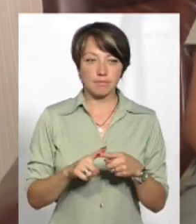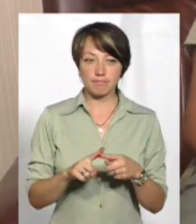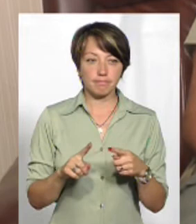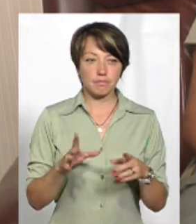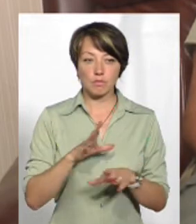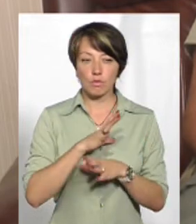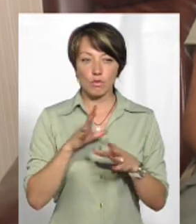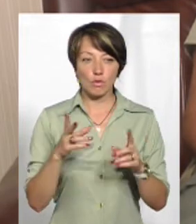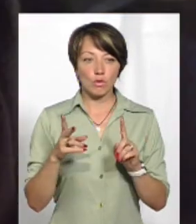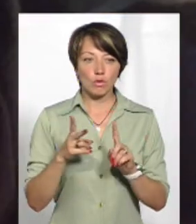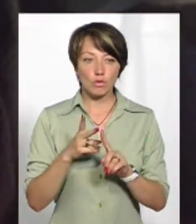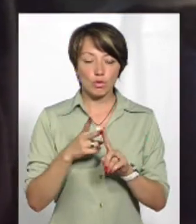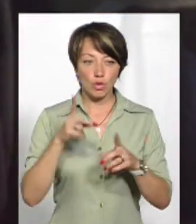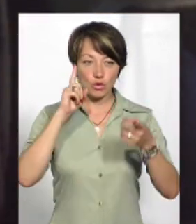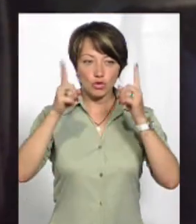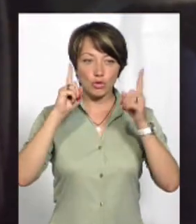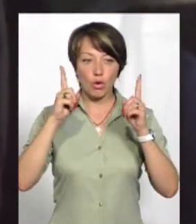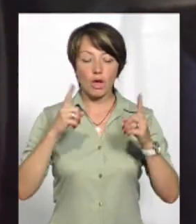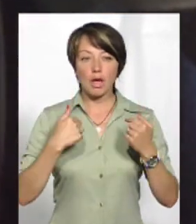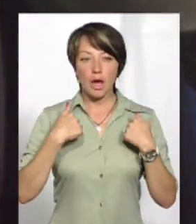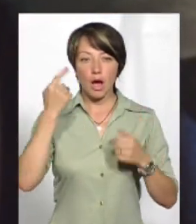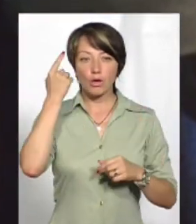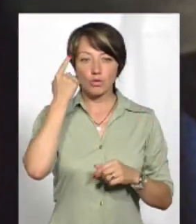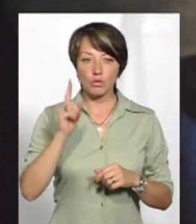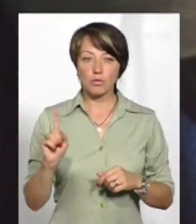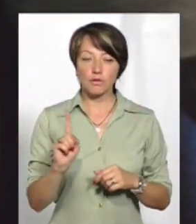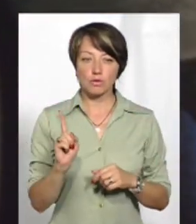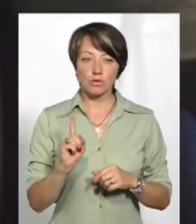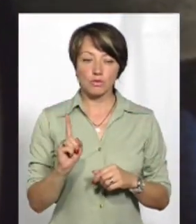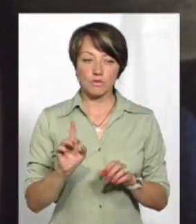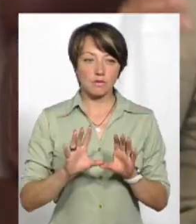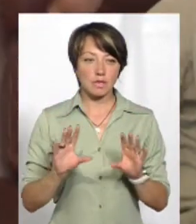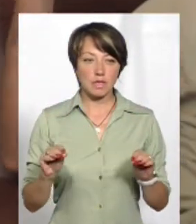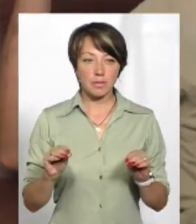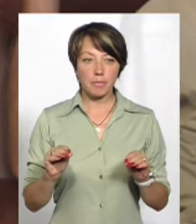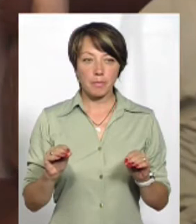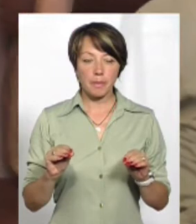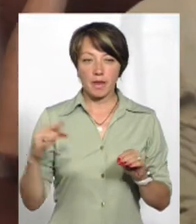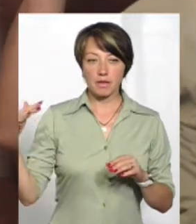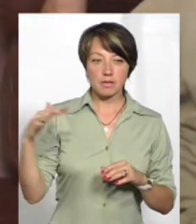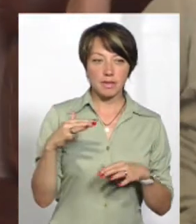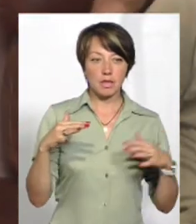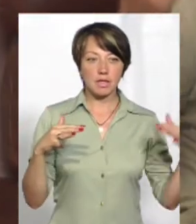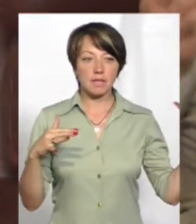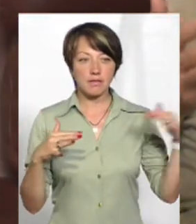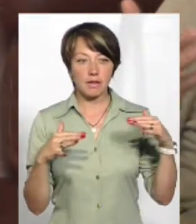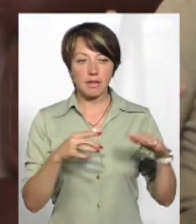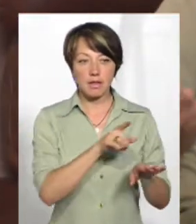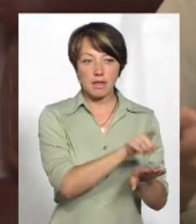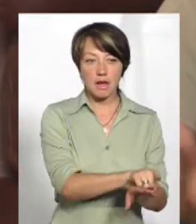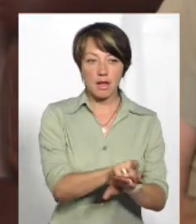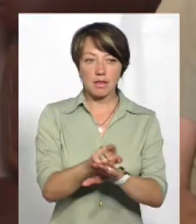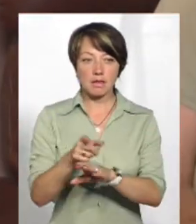це був такий другий шок. Я, власне, думав, що, ну, ось все. Звідти йдуть, звідти там, як і танк несеться,